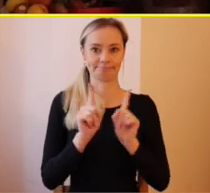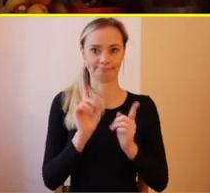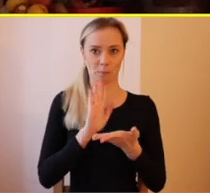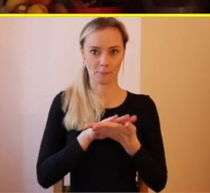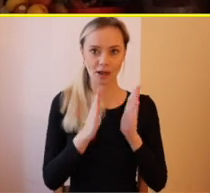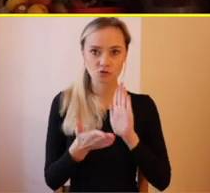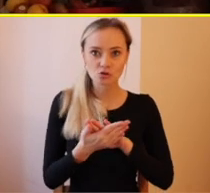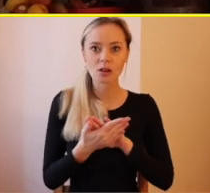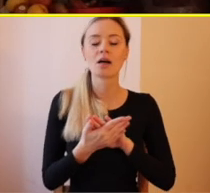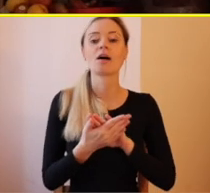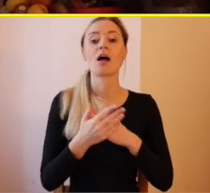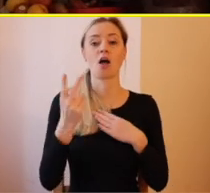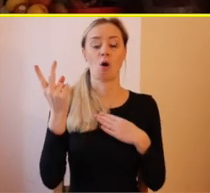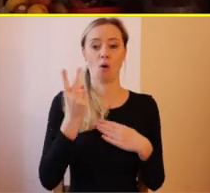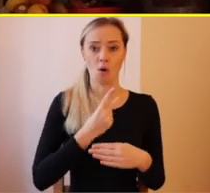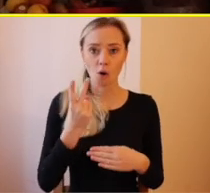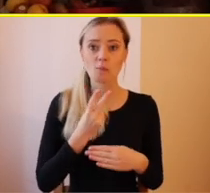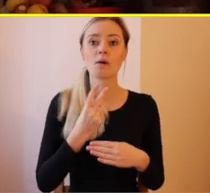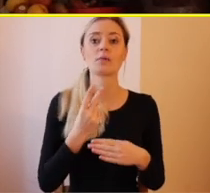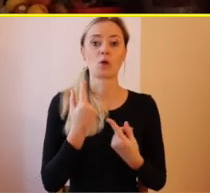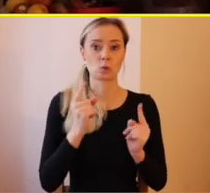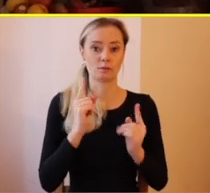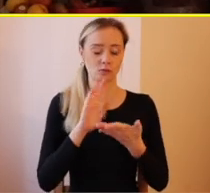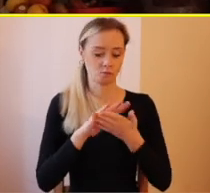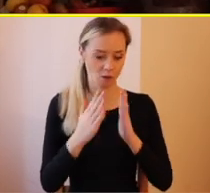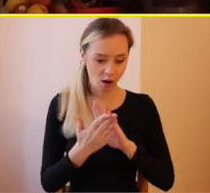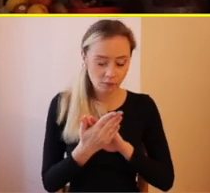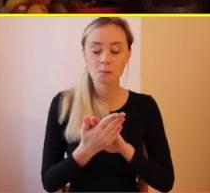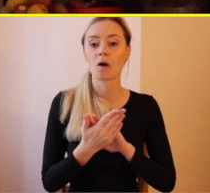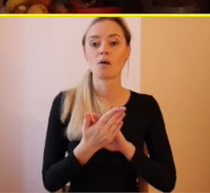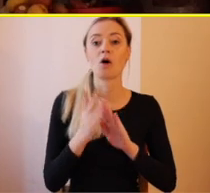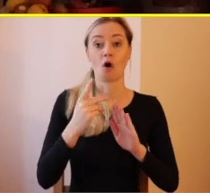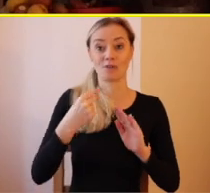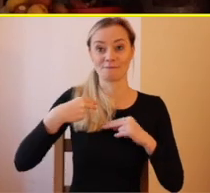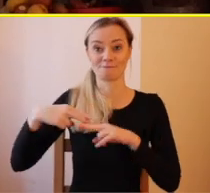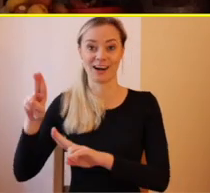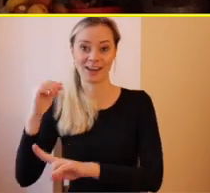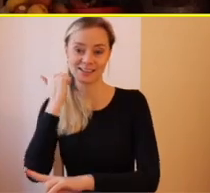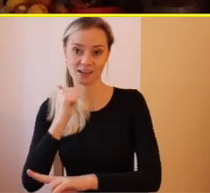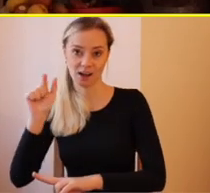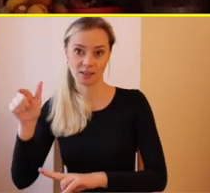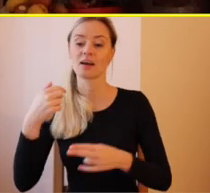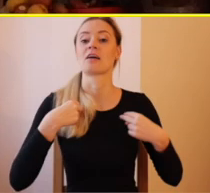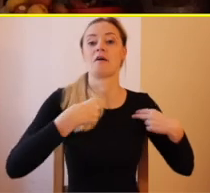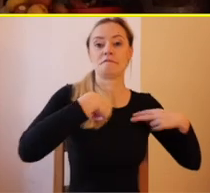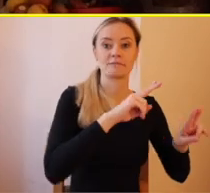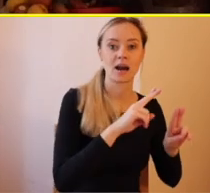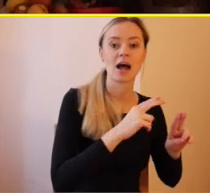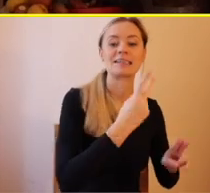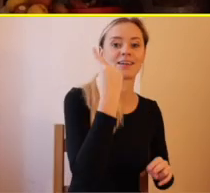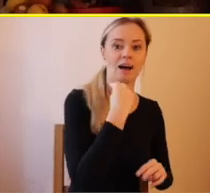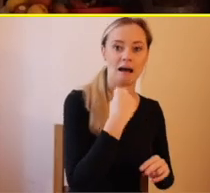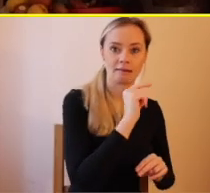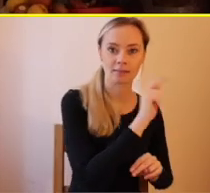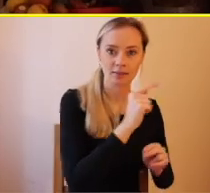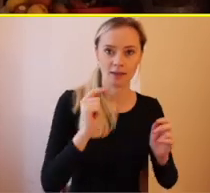obidvaja sme prišli domov, zobrali sme sa, on odišiel naspäť do Kanady, ja som odišla naspäť